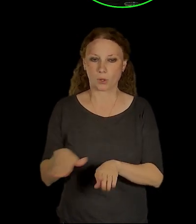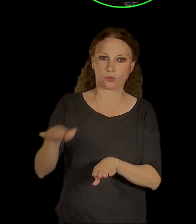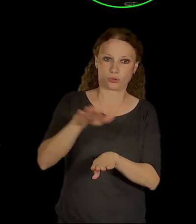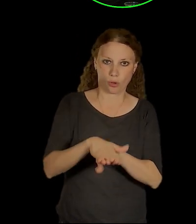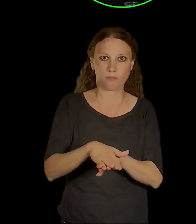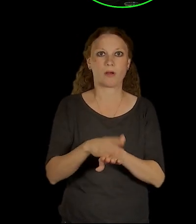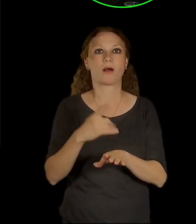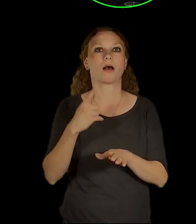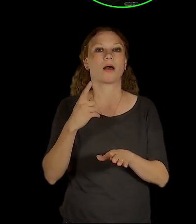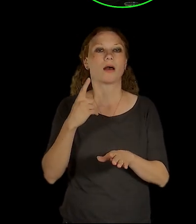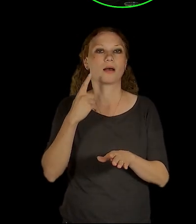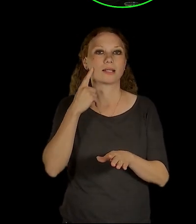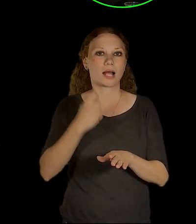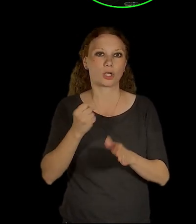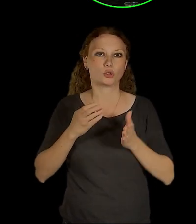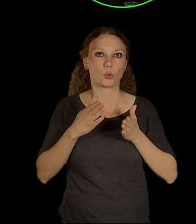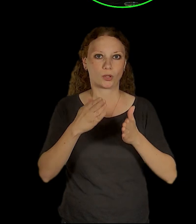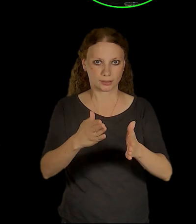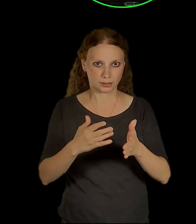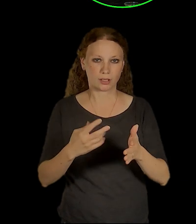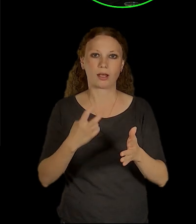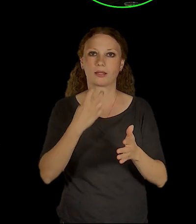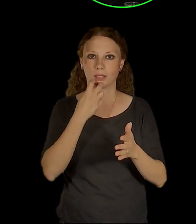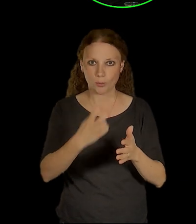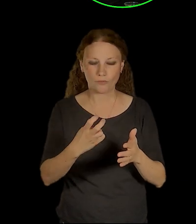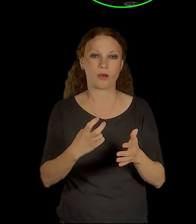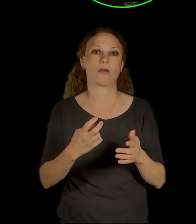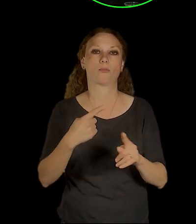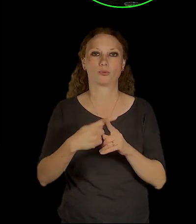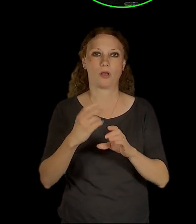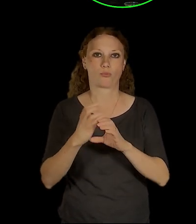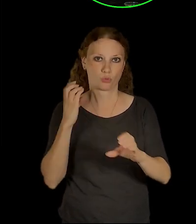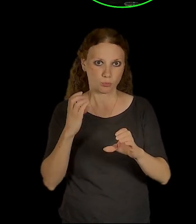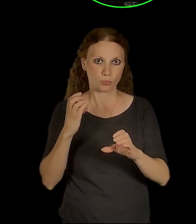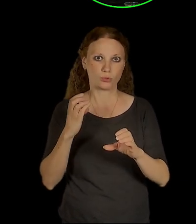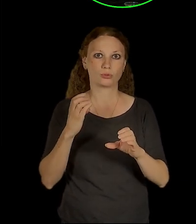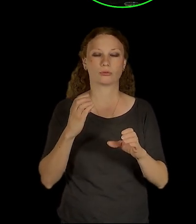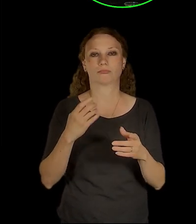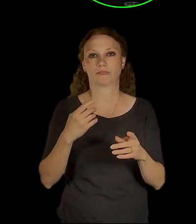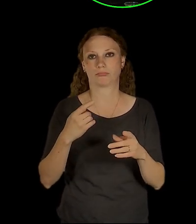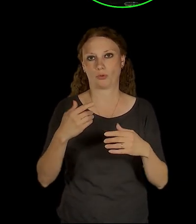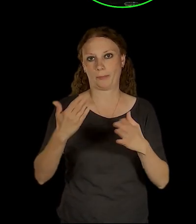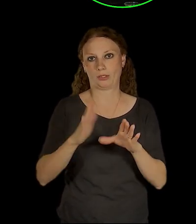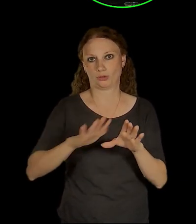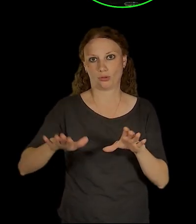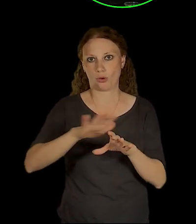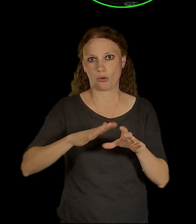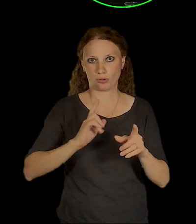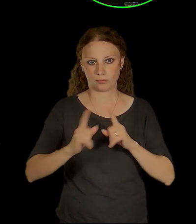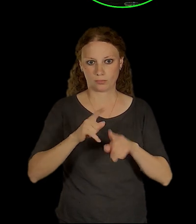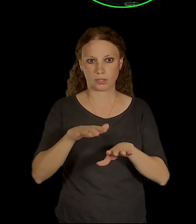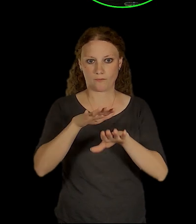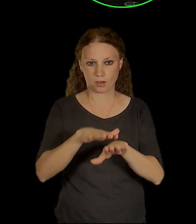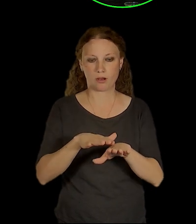dopravou, s MHDčkovými autobusy, napojený vlastně na podchody, které zase ustí na druhou stranu díky tomu